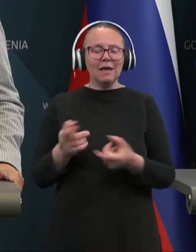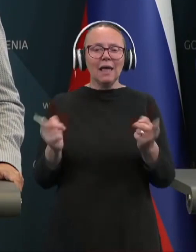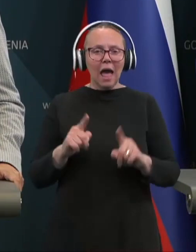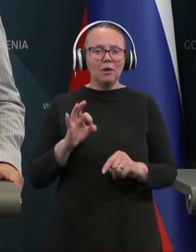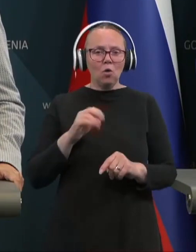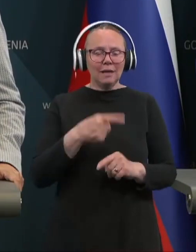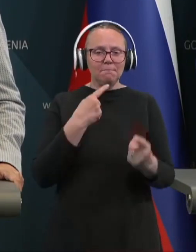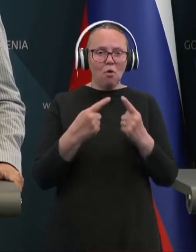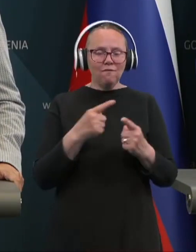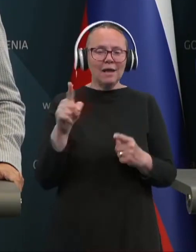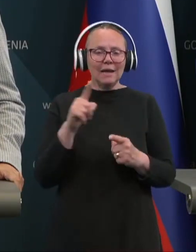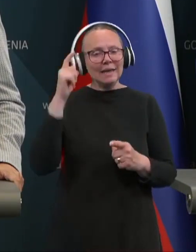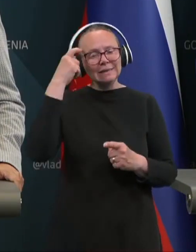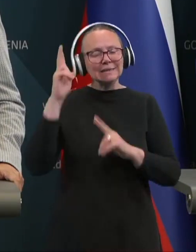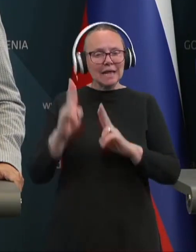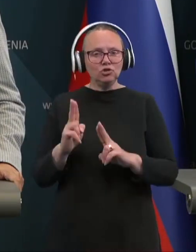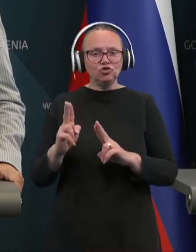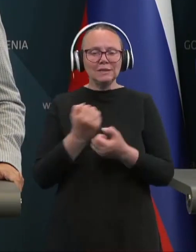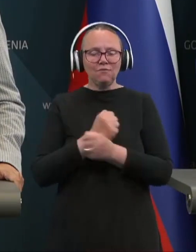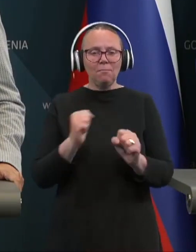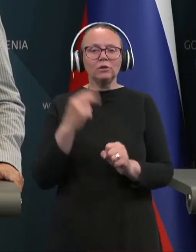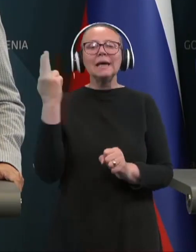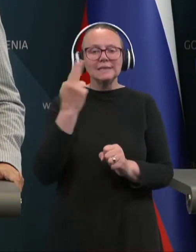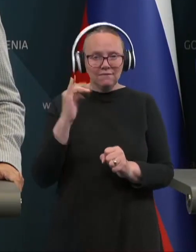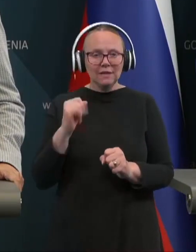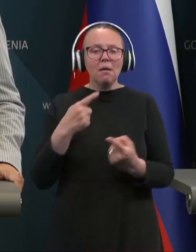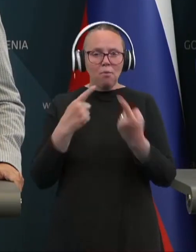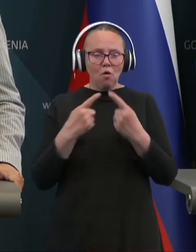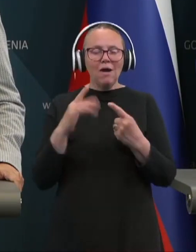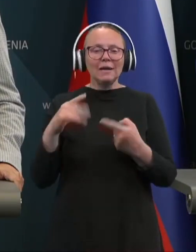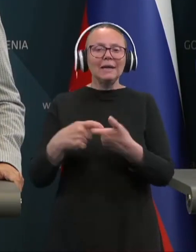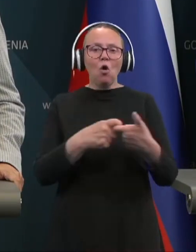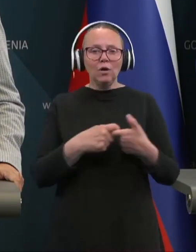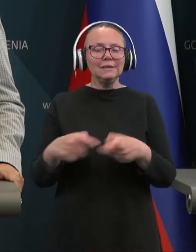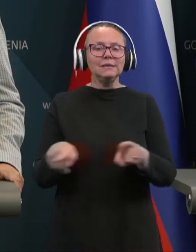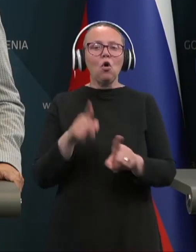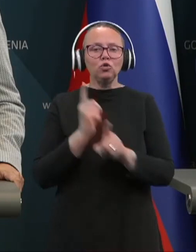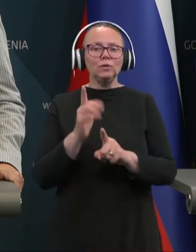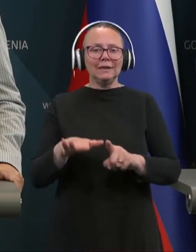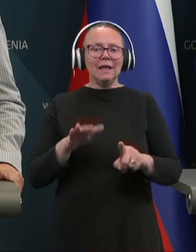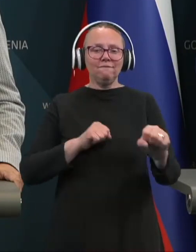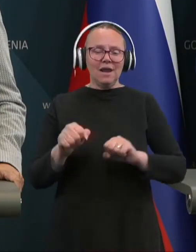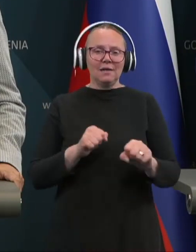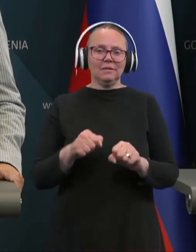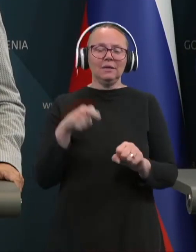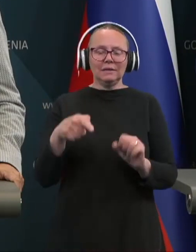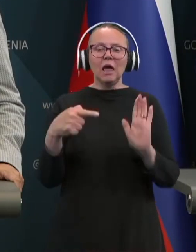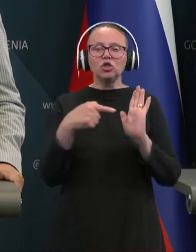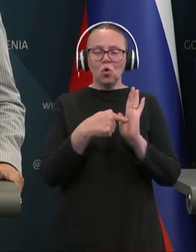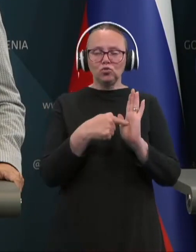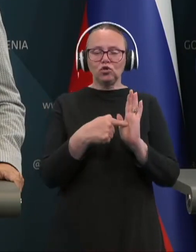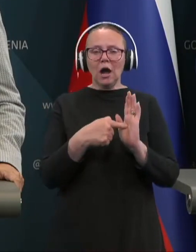pogovarjali in stališče slobode? Seveda smo se pogovarjali, tako na koaliciji kot tudi na vladi. Ta točka je